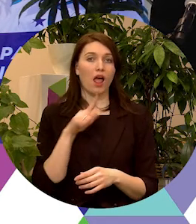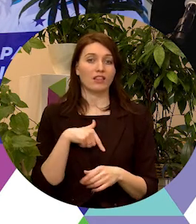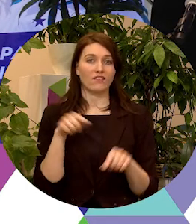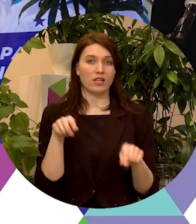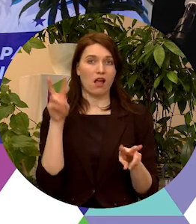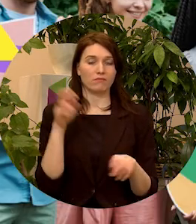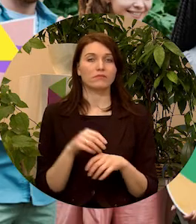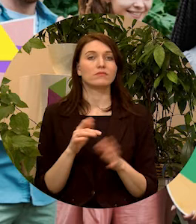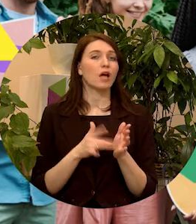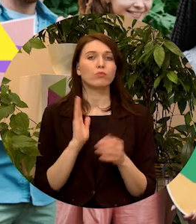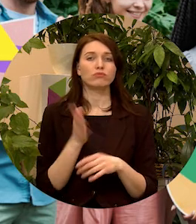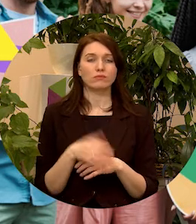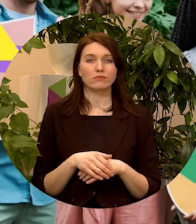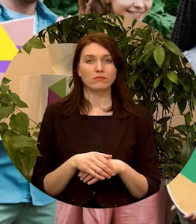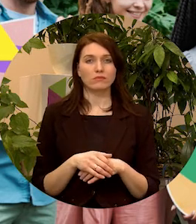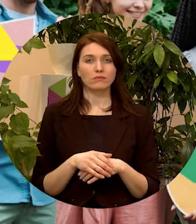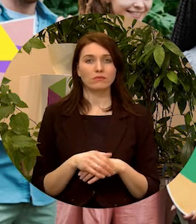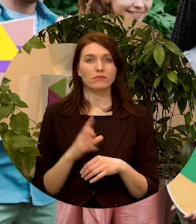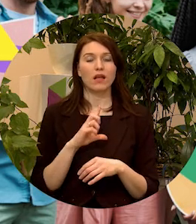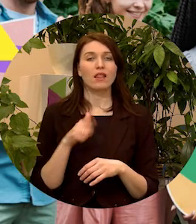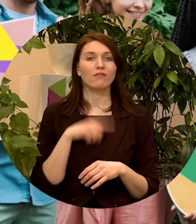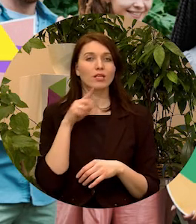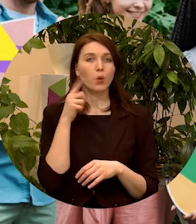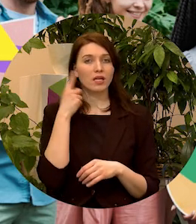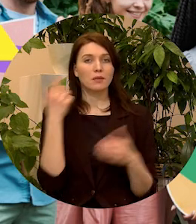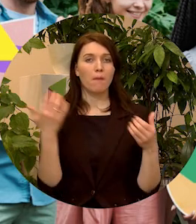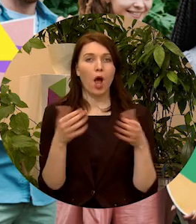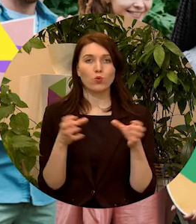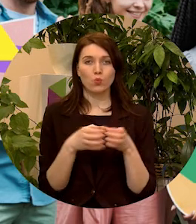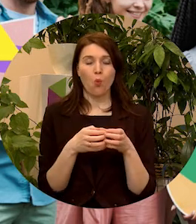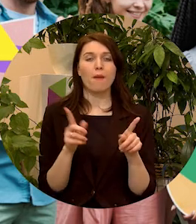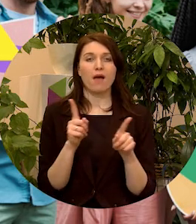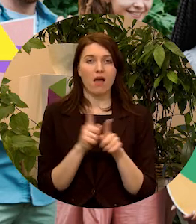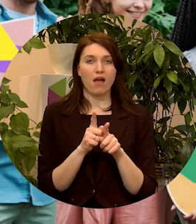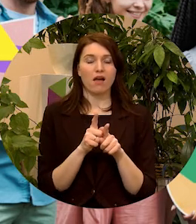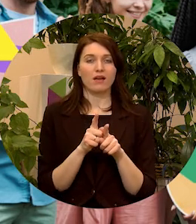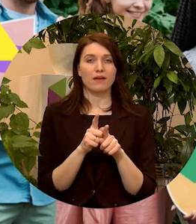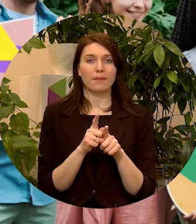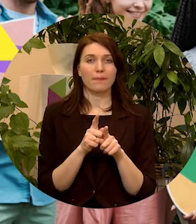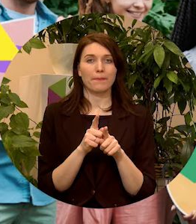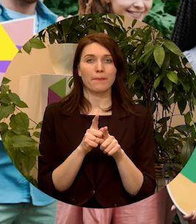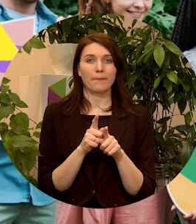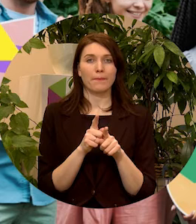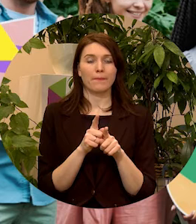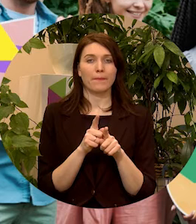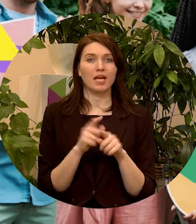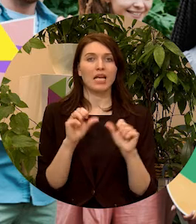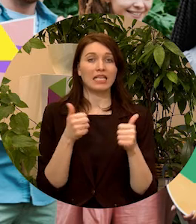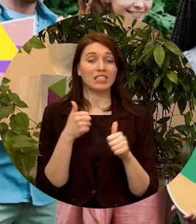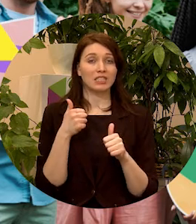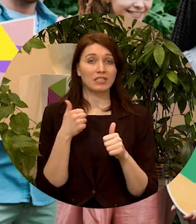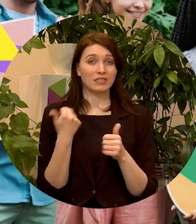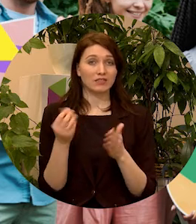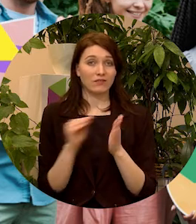Jā, tad Latvijas jaunatnes padomi arī ir izveidojis savu